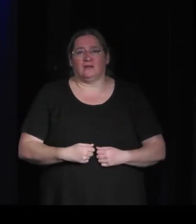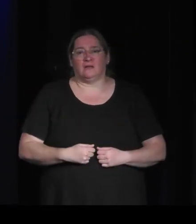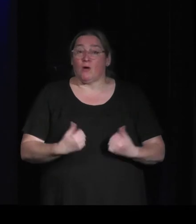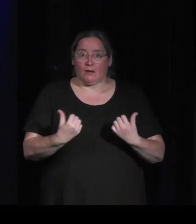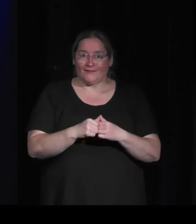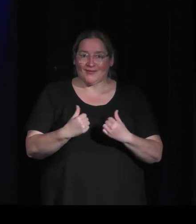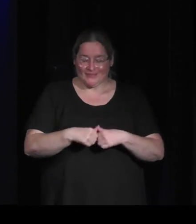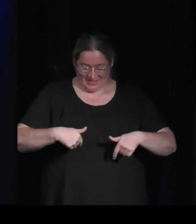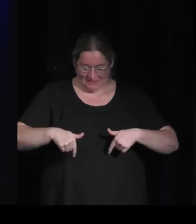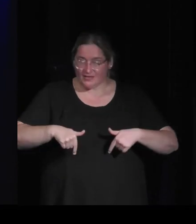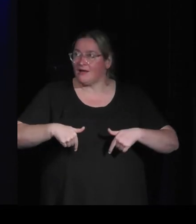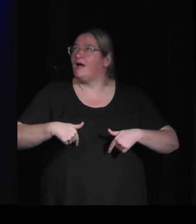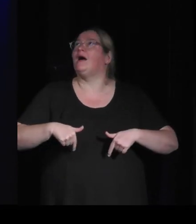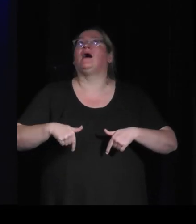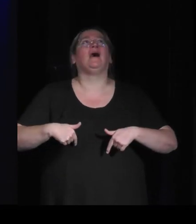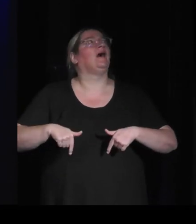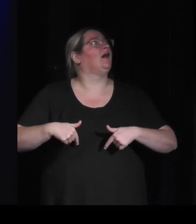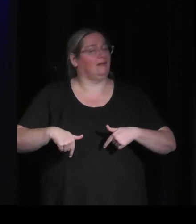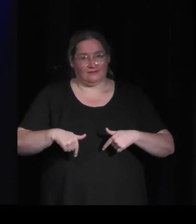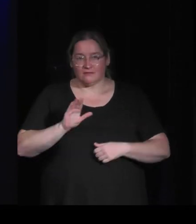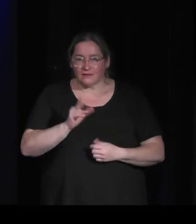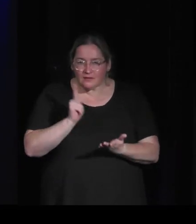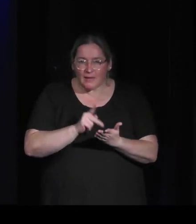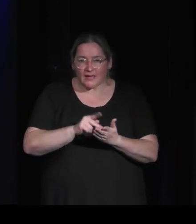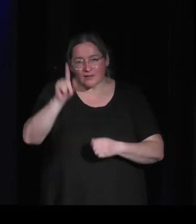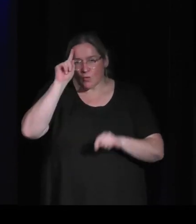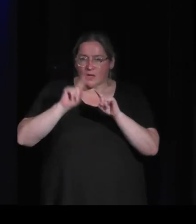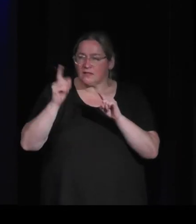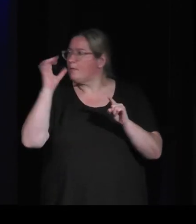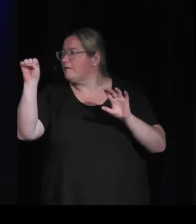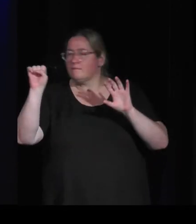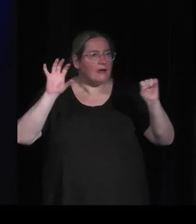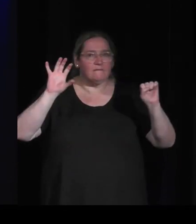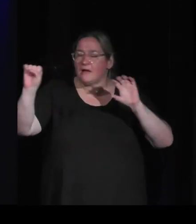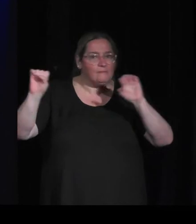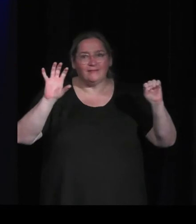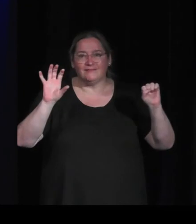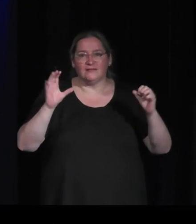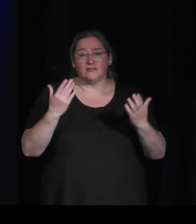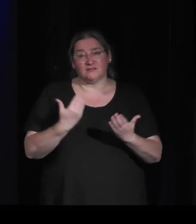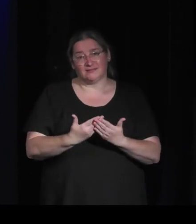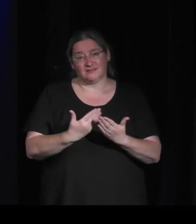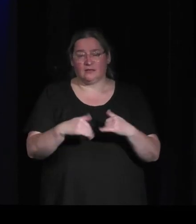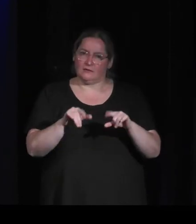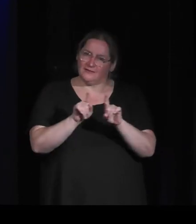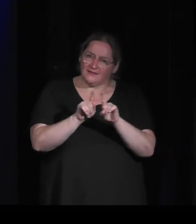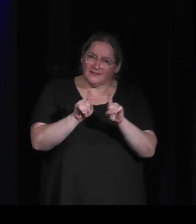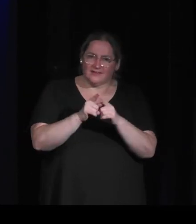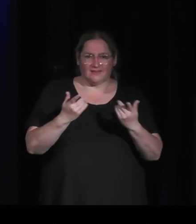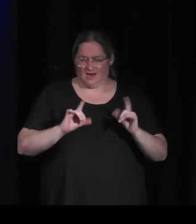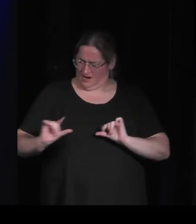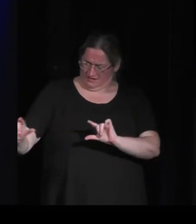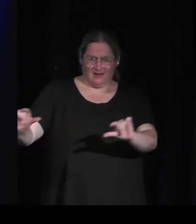en permanence parce que chaque détail, chaque chose compte et en fait, ça fait partie de l'inconscient collectif d'avoir toutes ces choses-là. sont